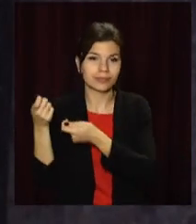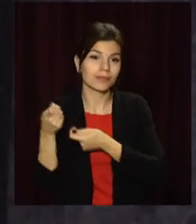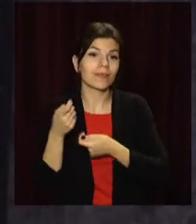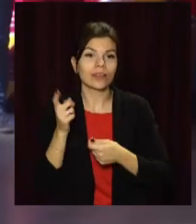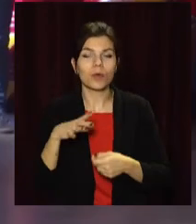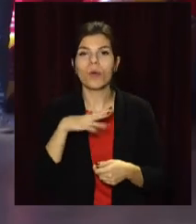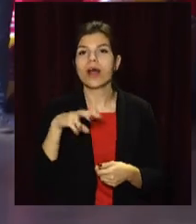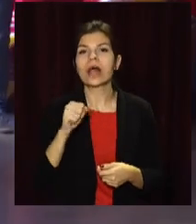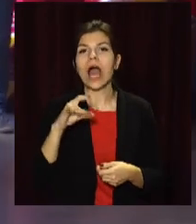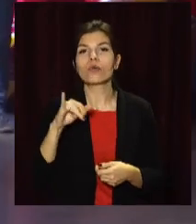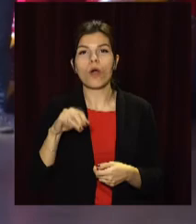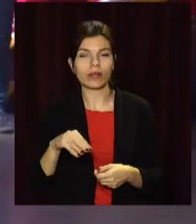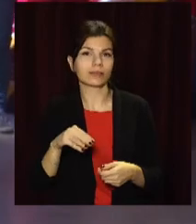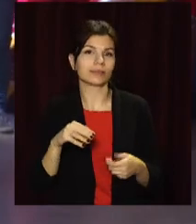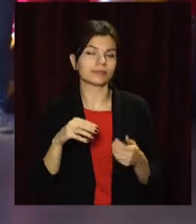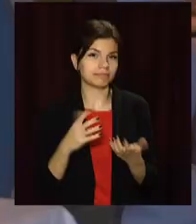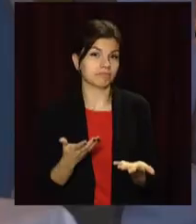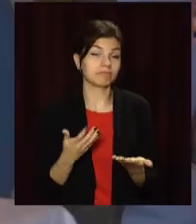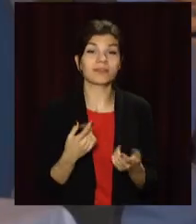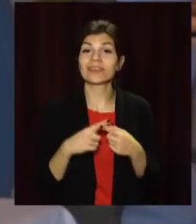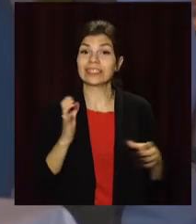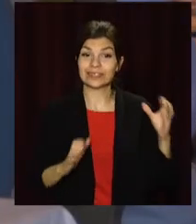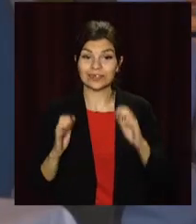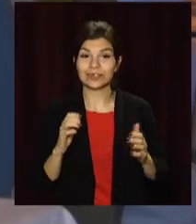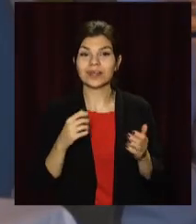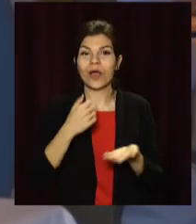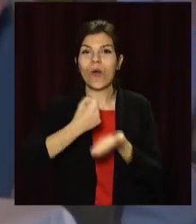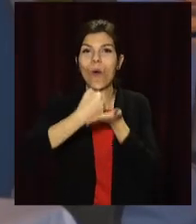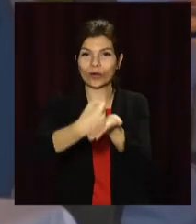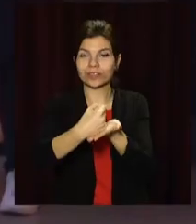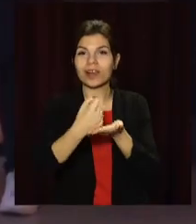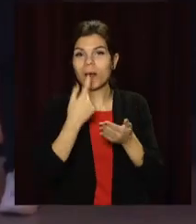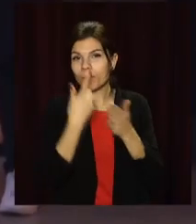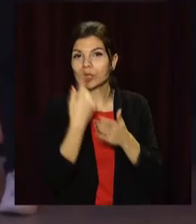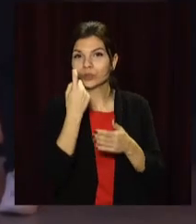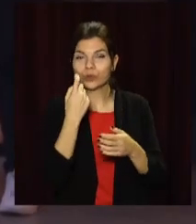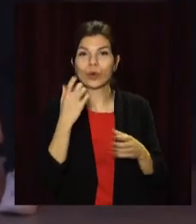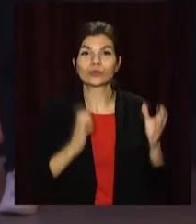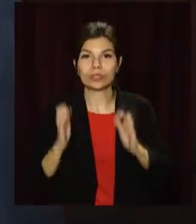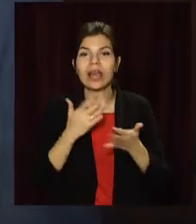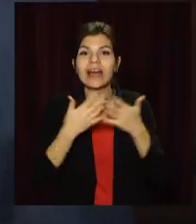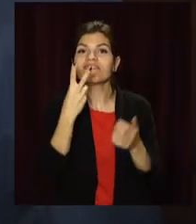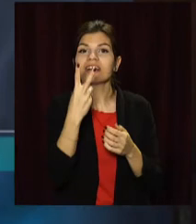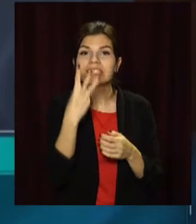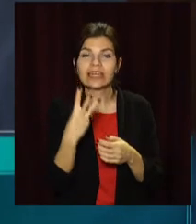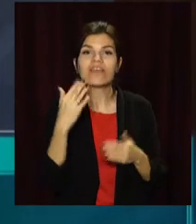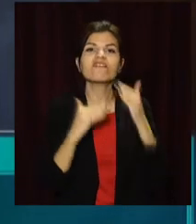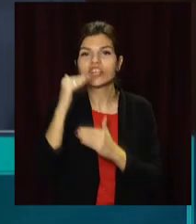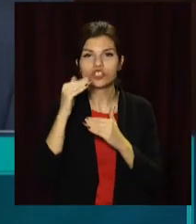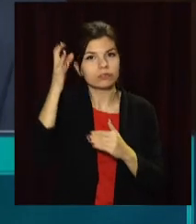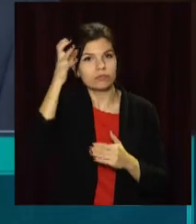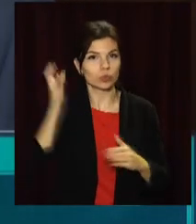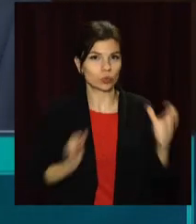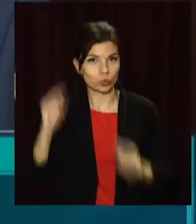на гран-при. Загалом у студентському Оскарі взяли участь понад 100 студентів з 23 вищів Дніпропетровщини. Вибирали победителі,